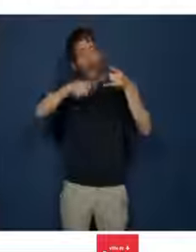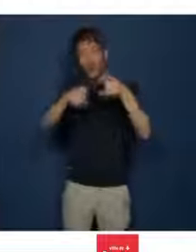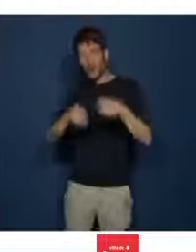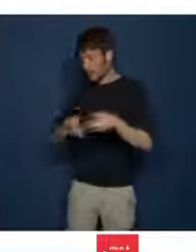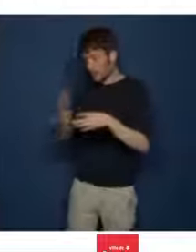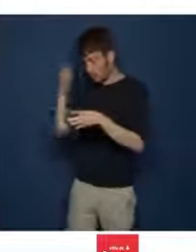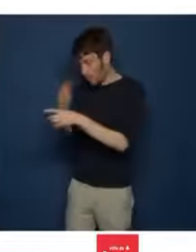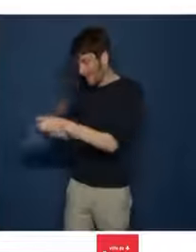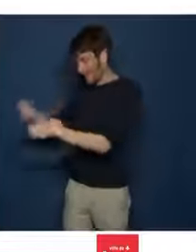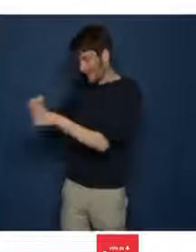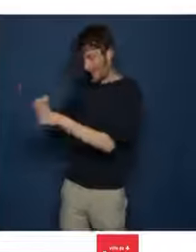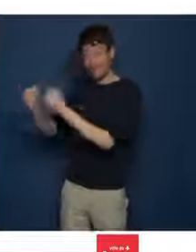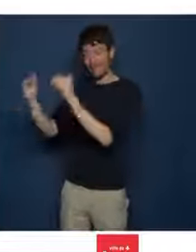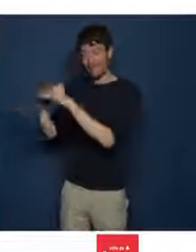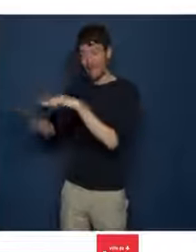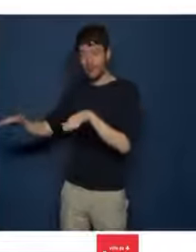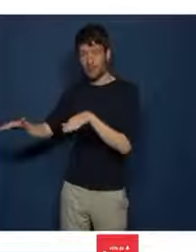mœurs.